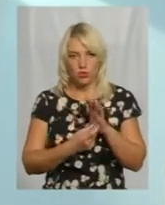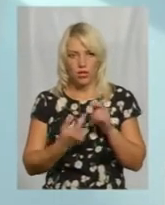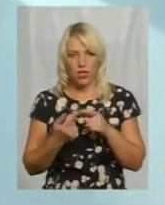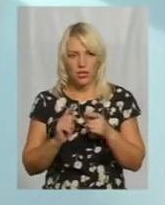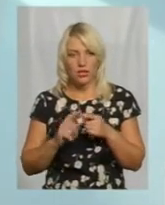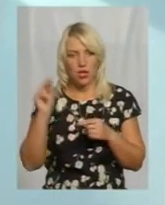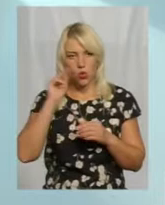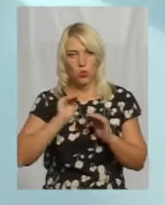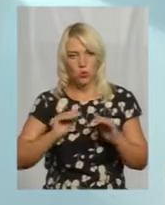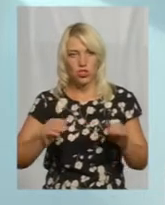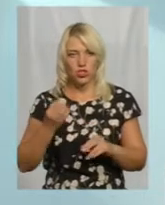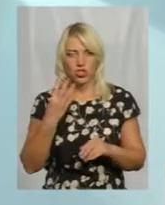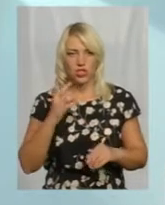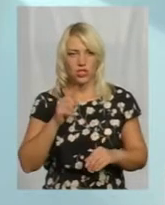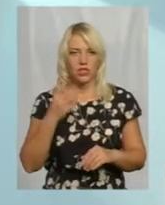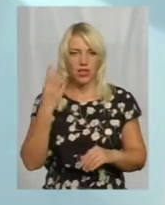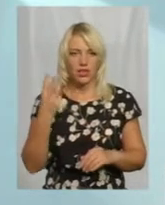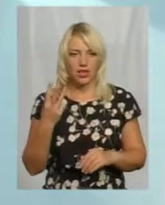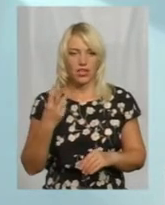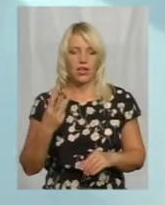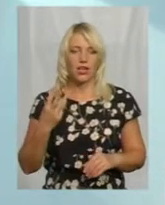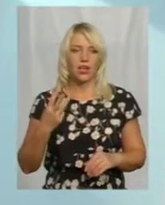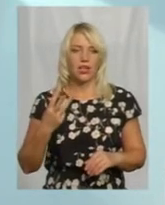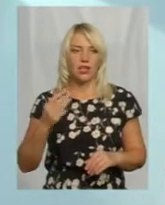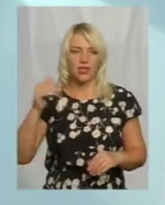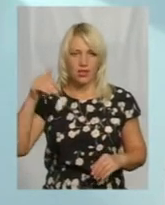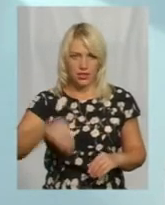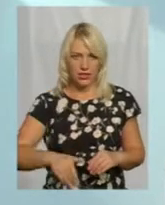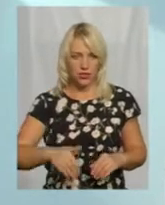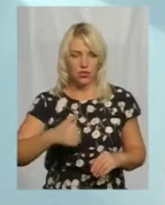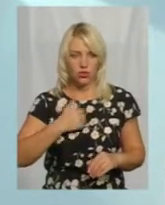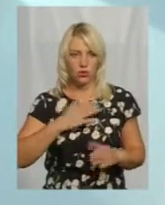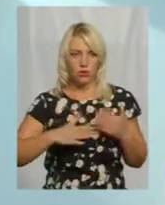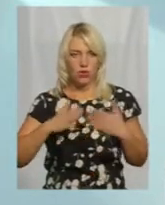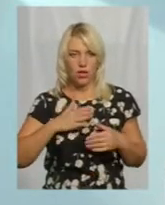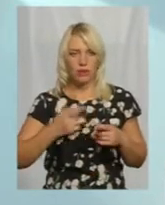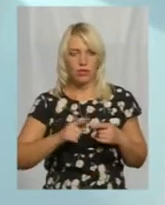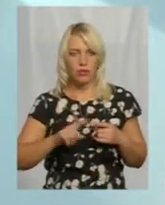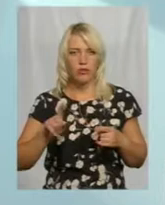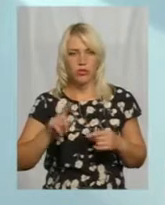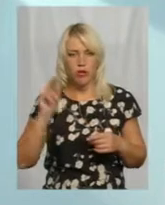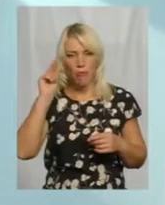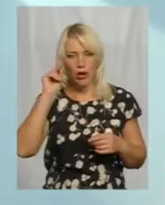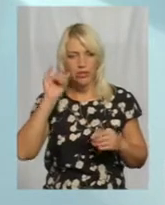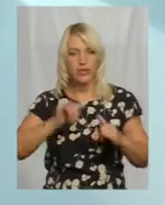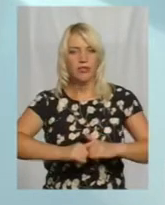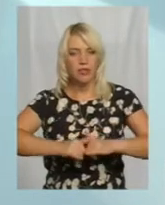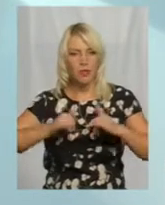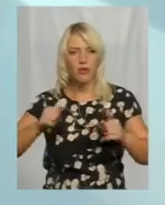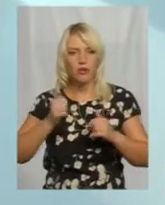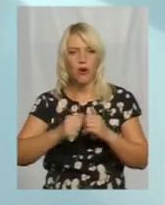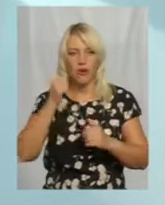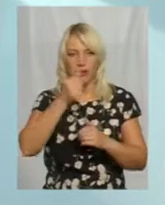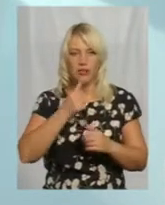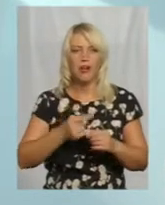межах 14,3 тисячі. Хочу порадувати тим, що показник збільшується щорічно на